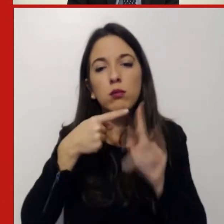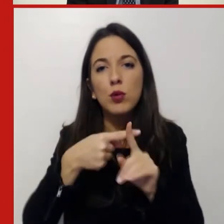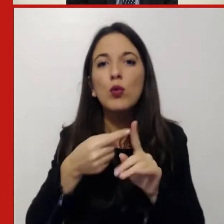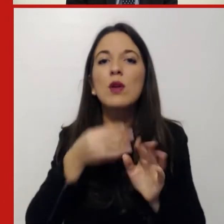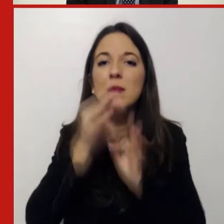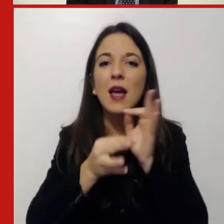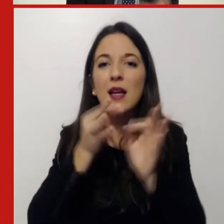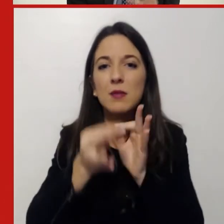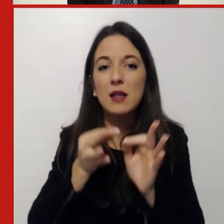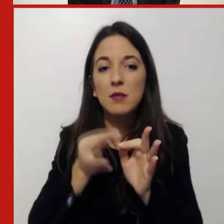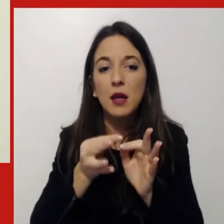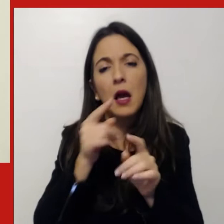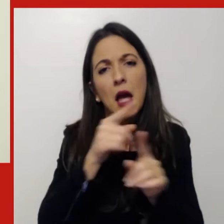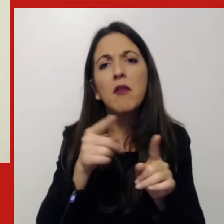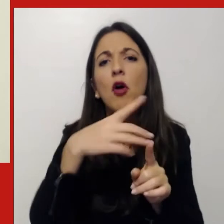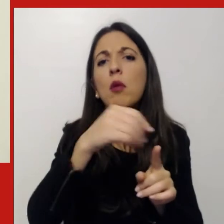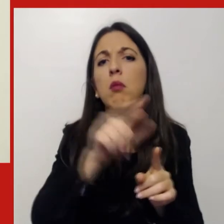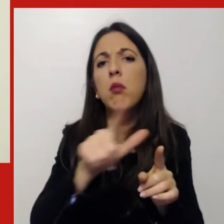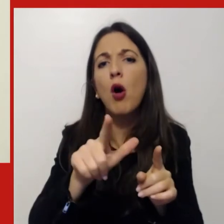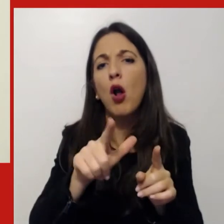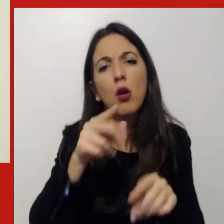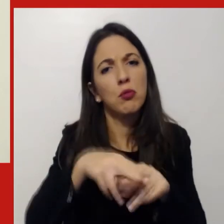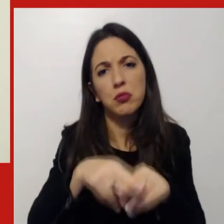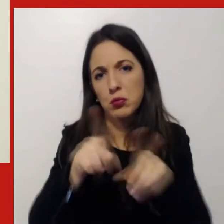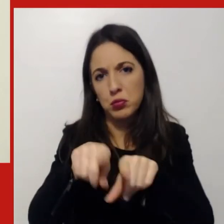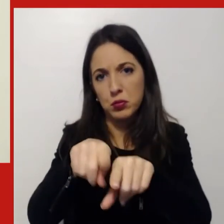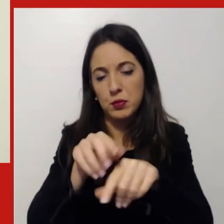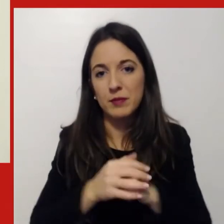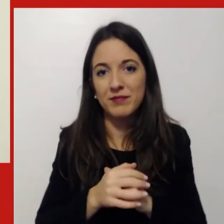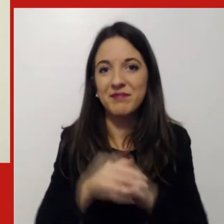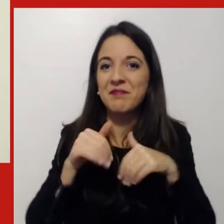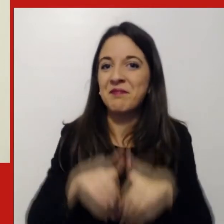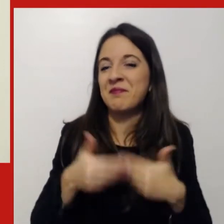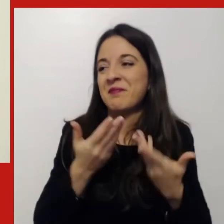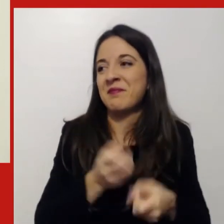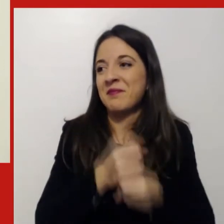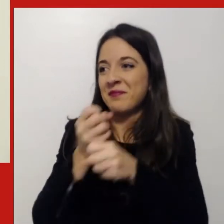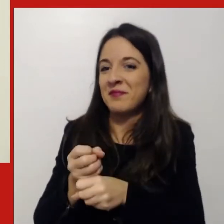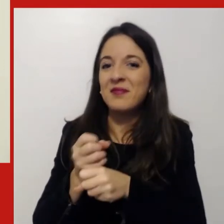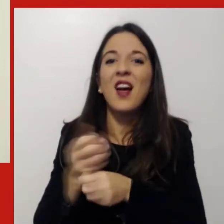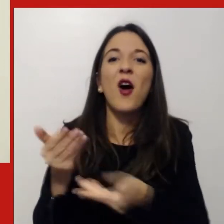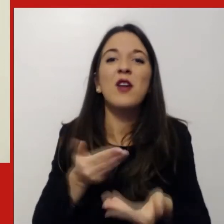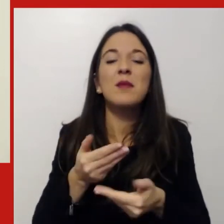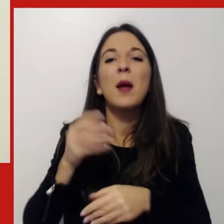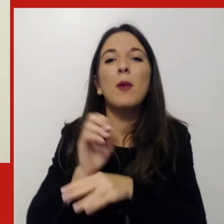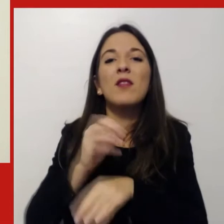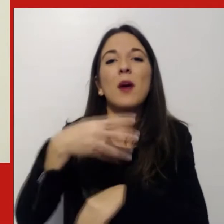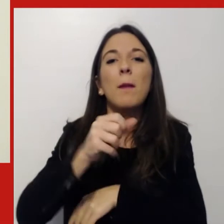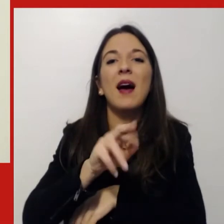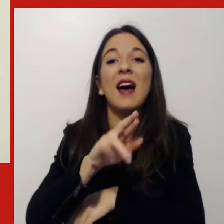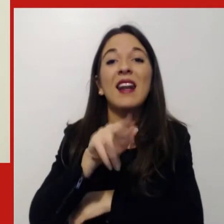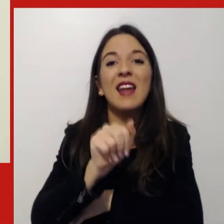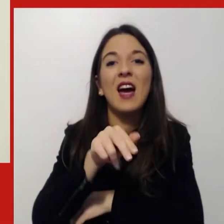usa esattamente alla stessa maniera. Detto questo passiamo all'ospite di oggi, oggi è un piacere dare il benvenuto al professor Mariano Corso,